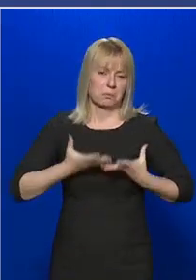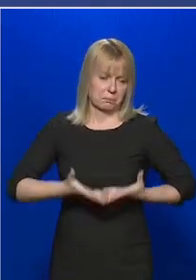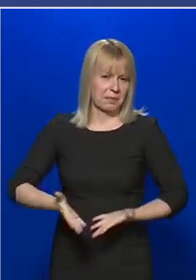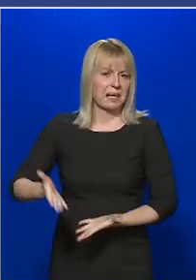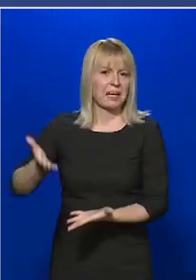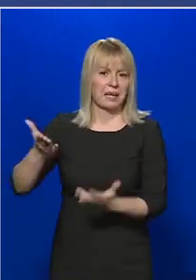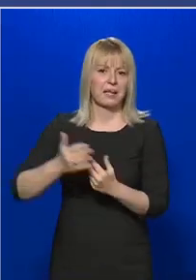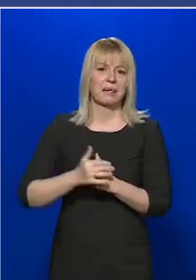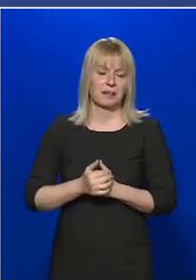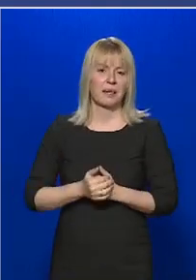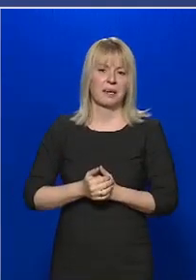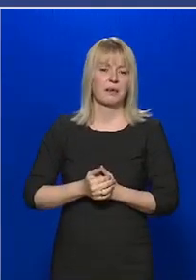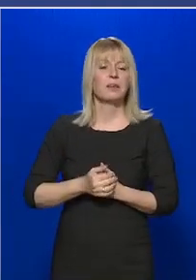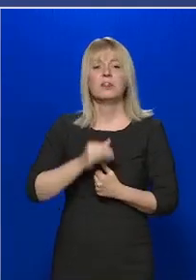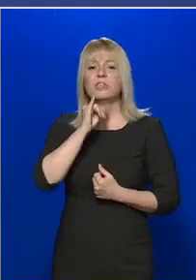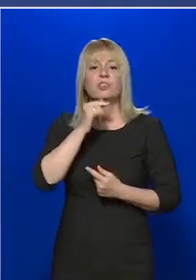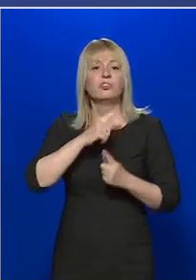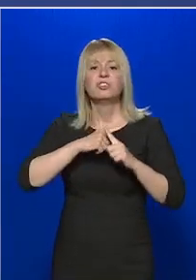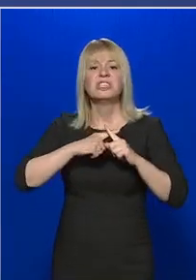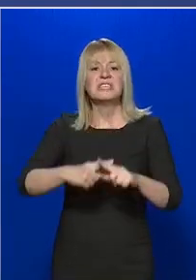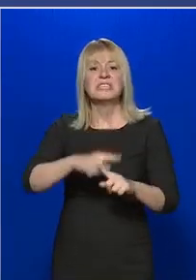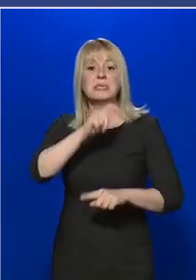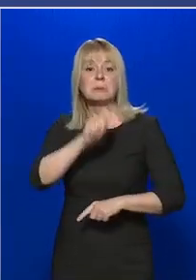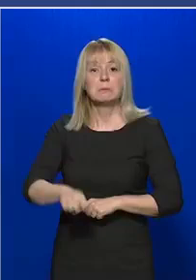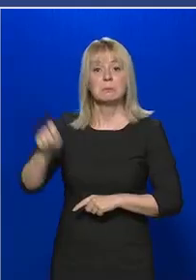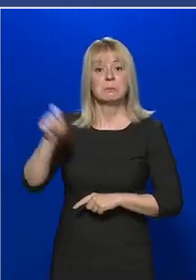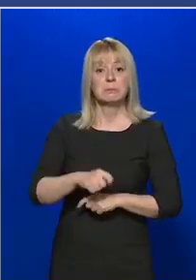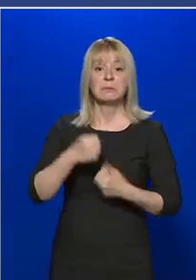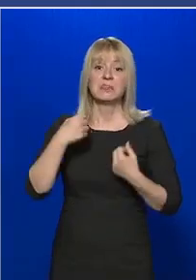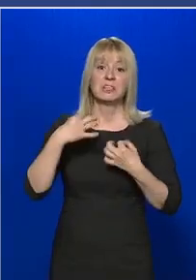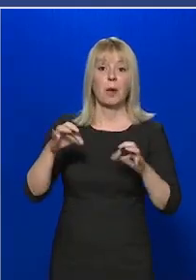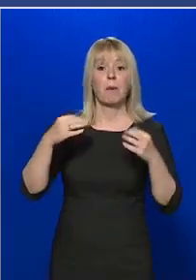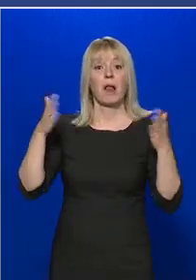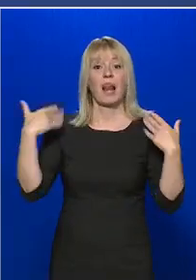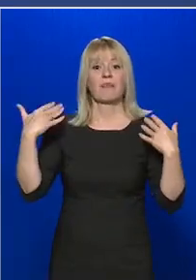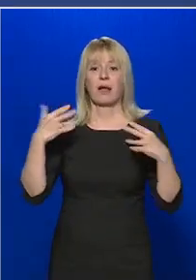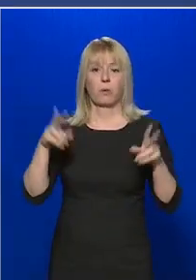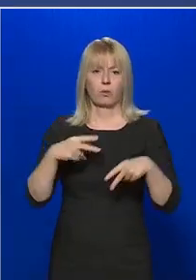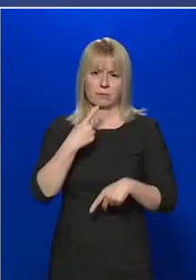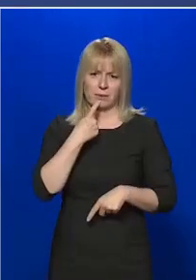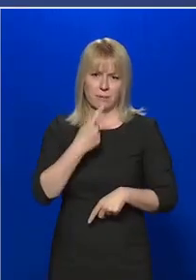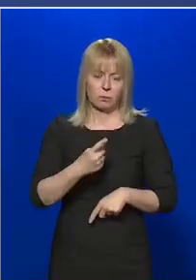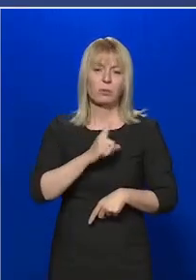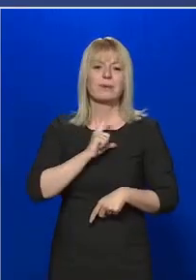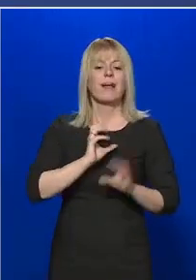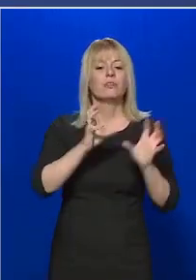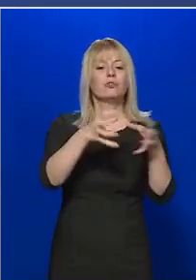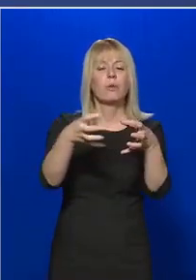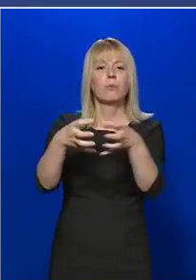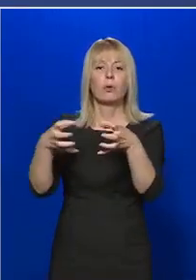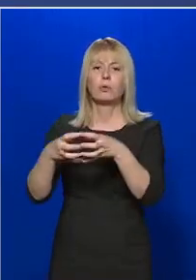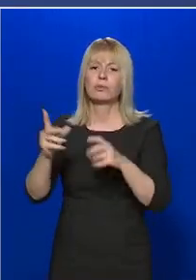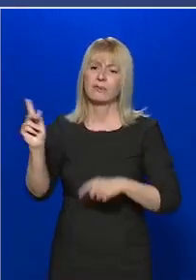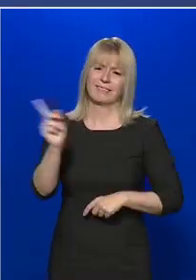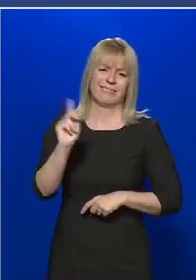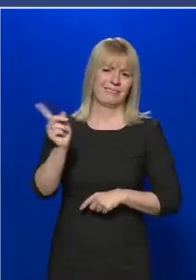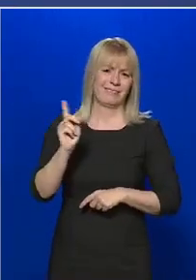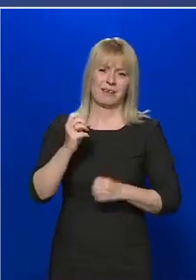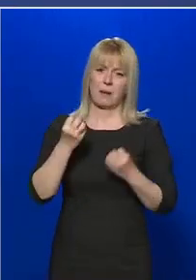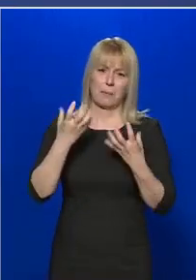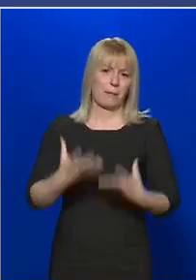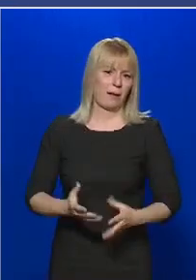Nem tiltunk el senkit a szabad levegőtől, de a csoportosulás az semmiképpen nem